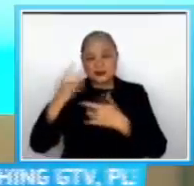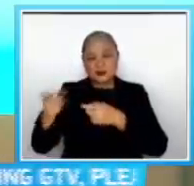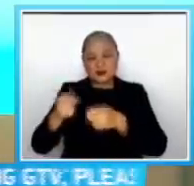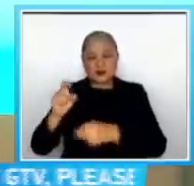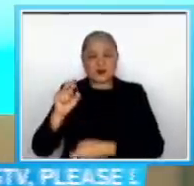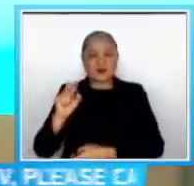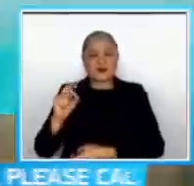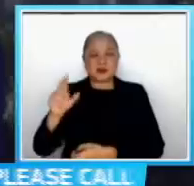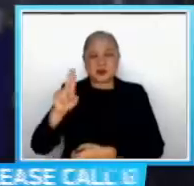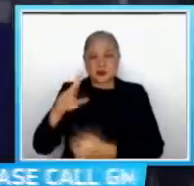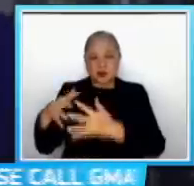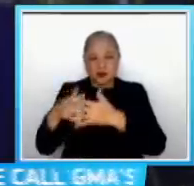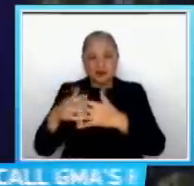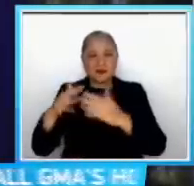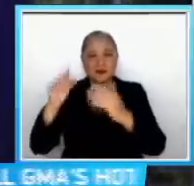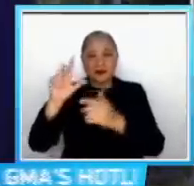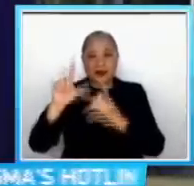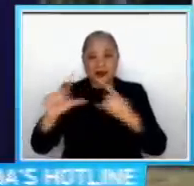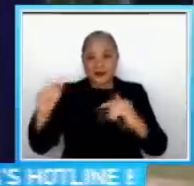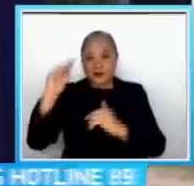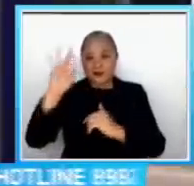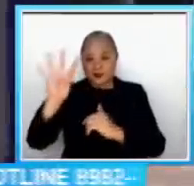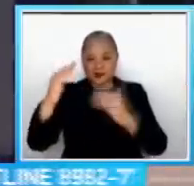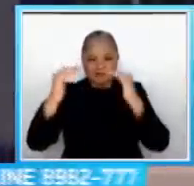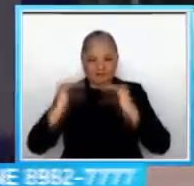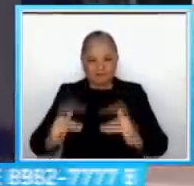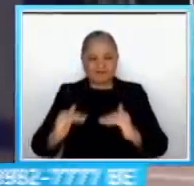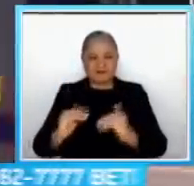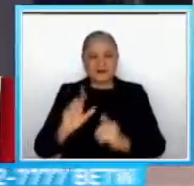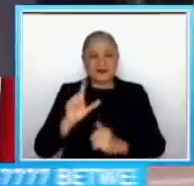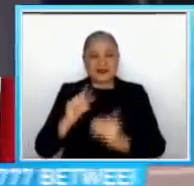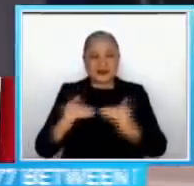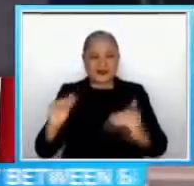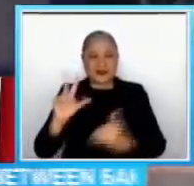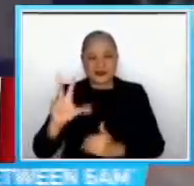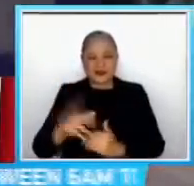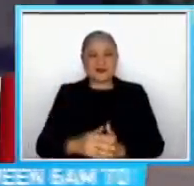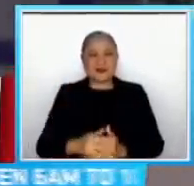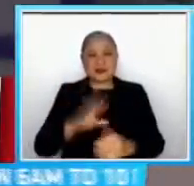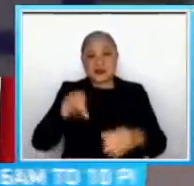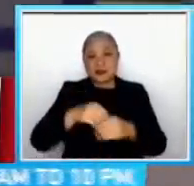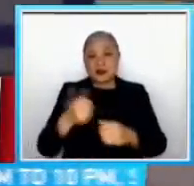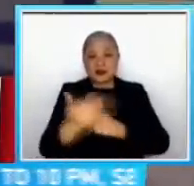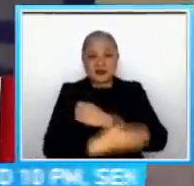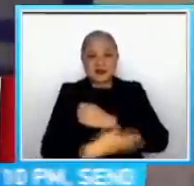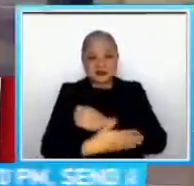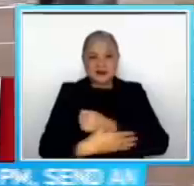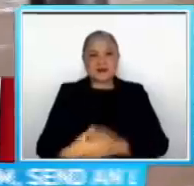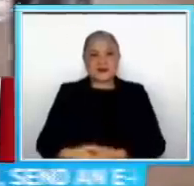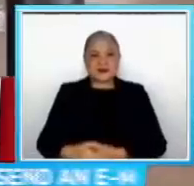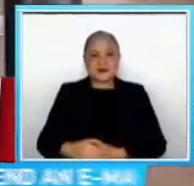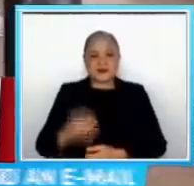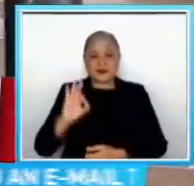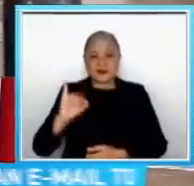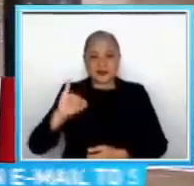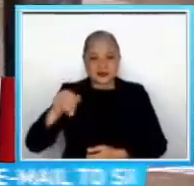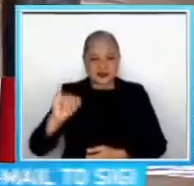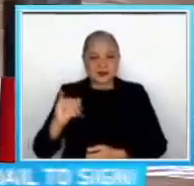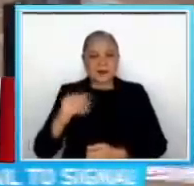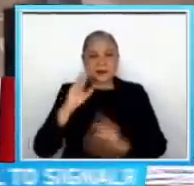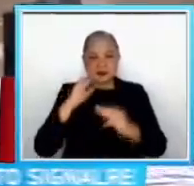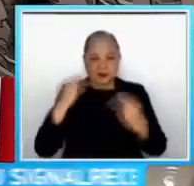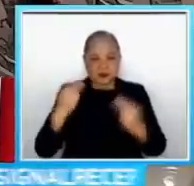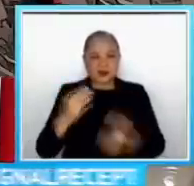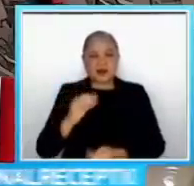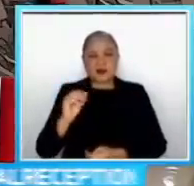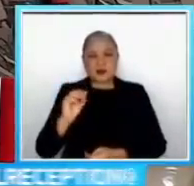Level 4 Kabilang din po sa mga ibinaba sa Level 3 ang Angkila, Cape Verde, Fiji, Mexico at United